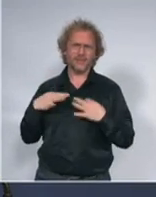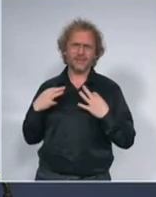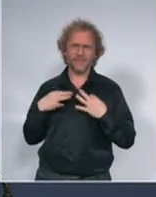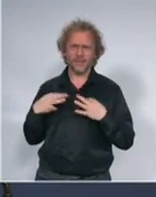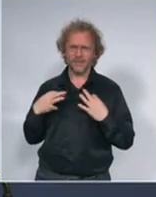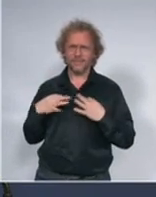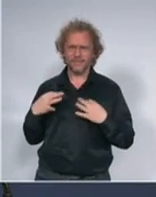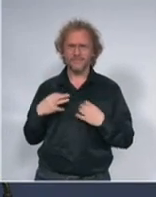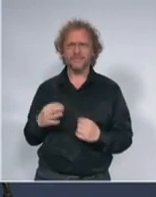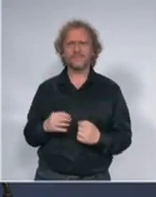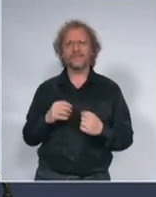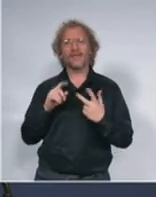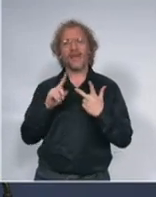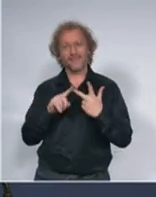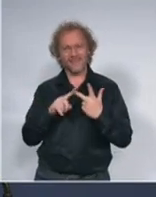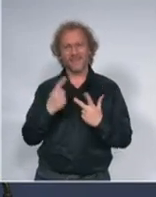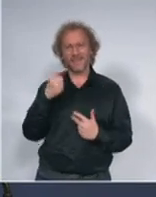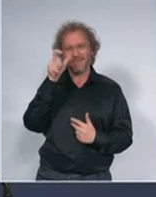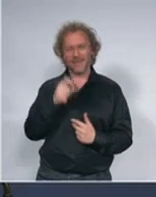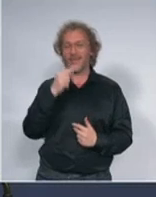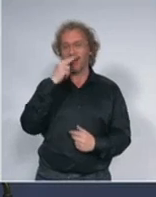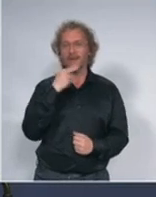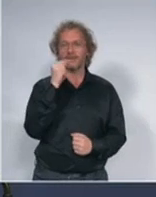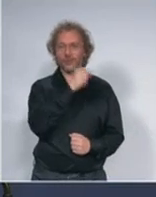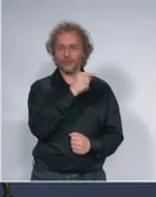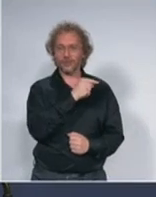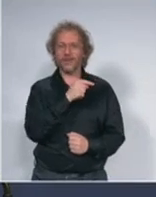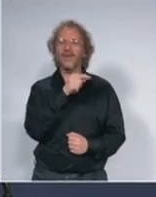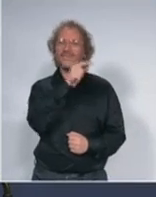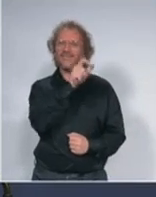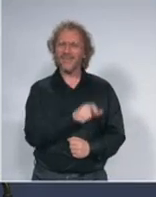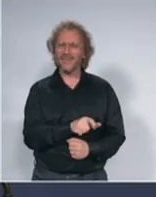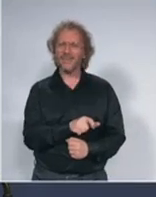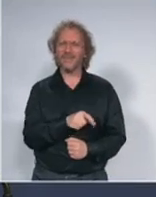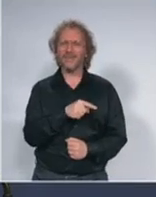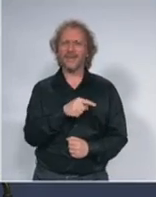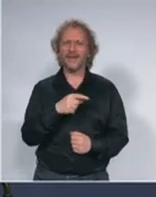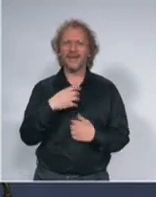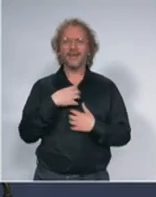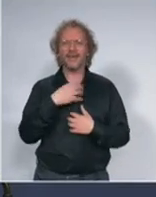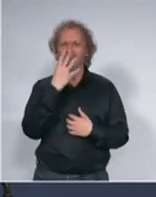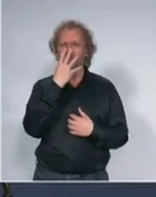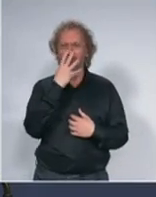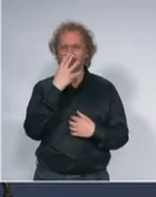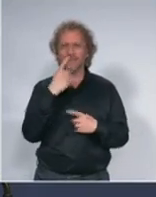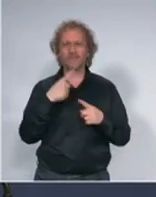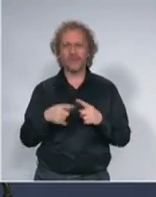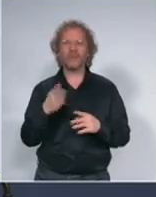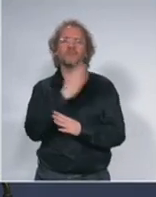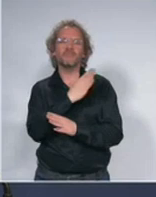jedna osoba u Nišu ali to je ta osoba koja je praktično bila respiratoru ranije zbog sezonskog gripa